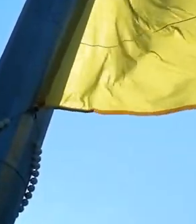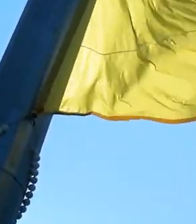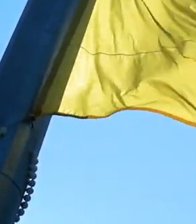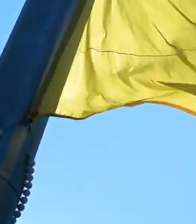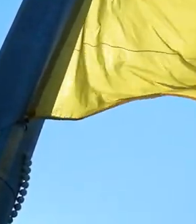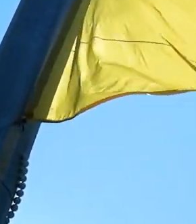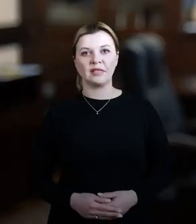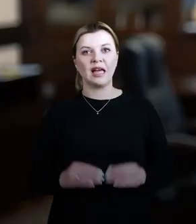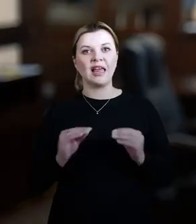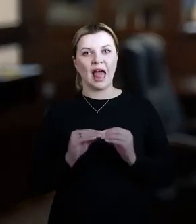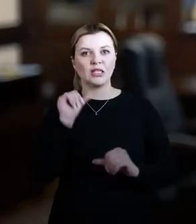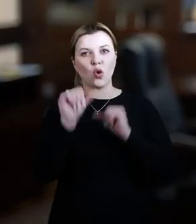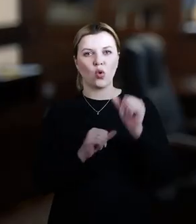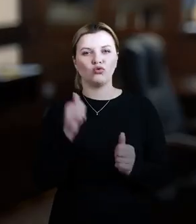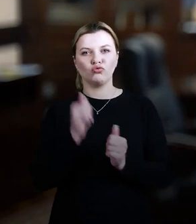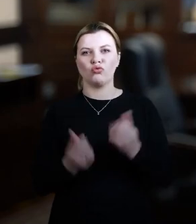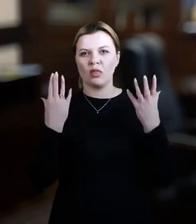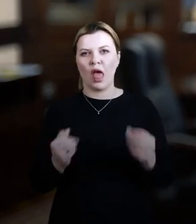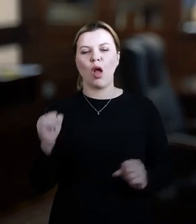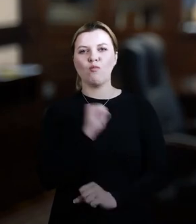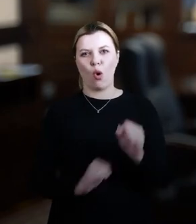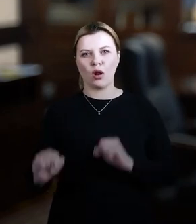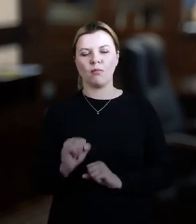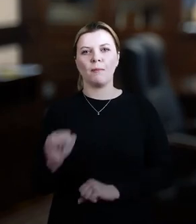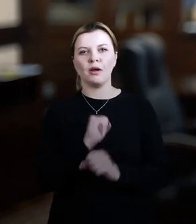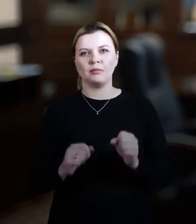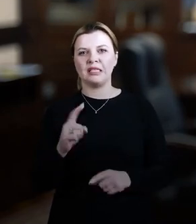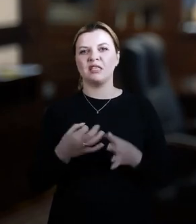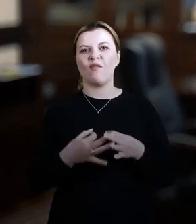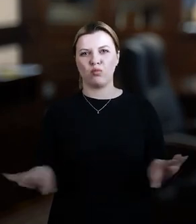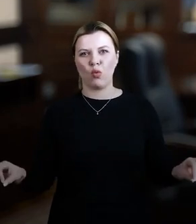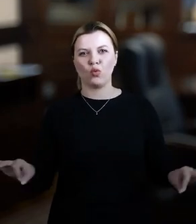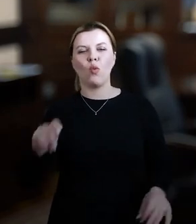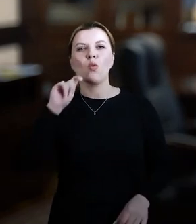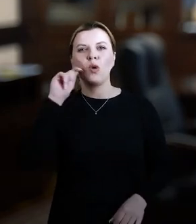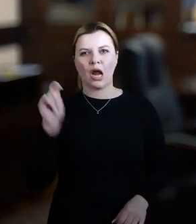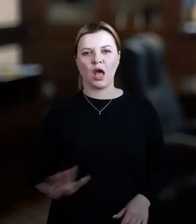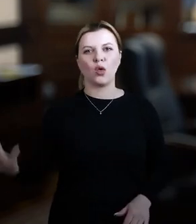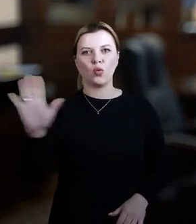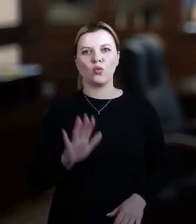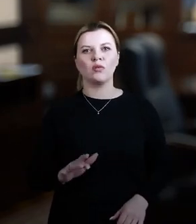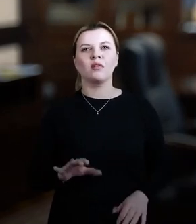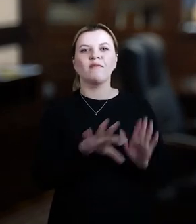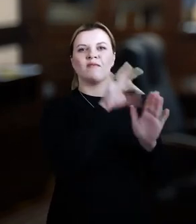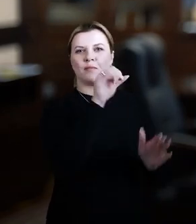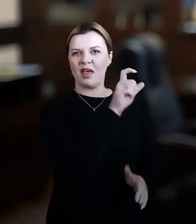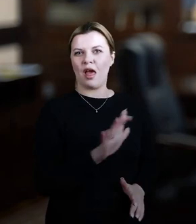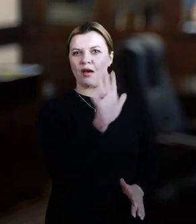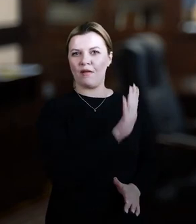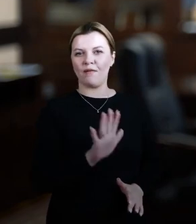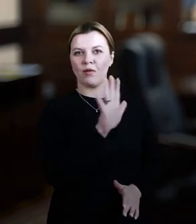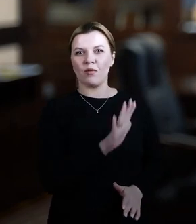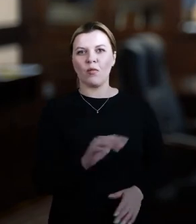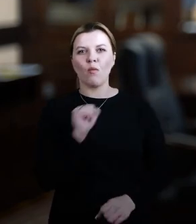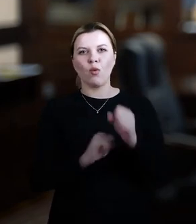10 років щоденної боротьби Боротьби за свободу, Україну, європейський вибір Боротьби з